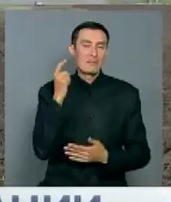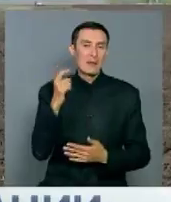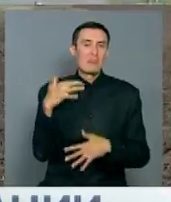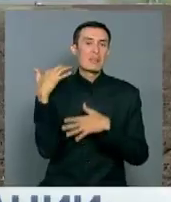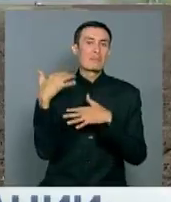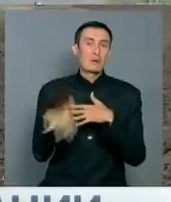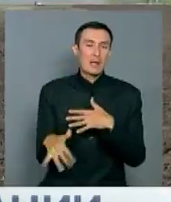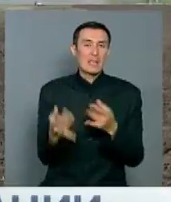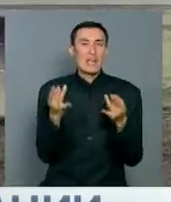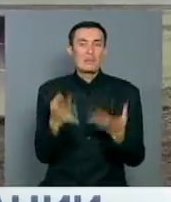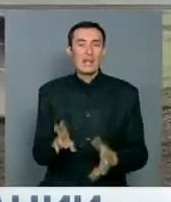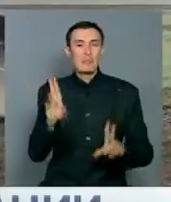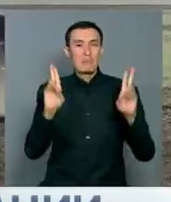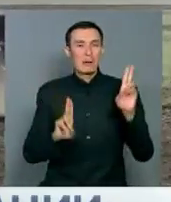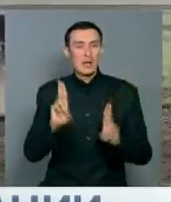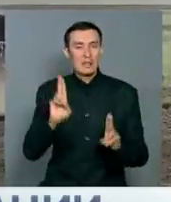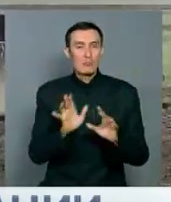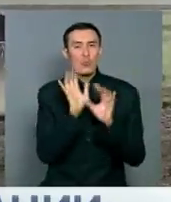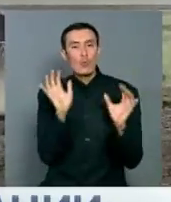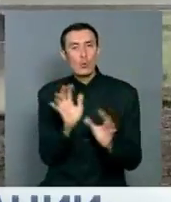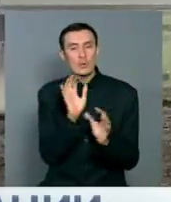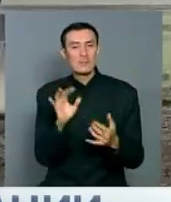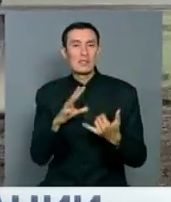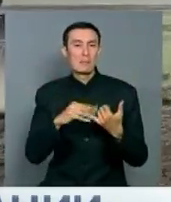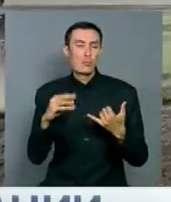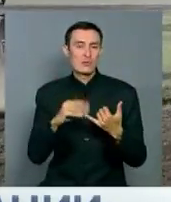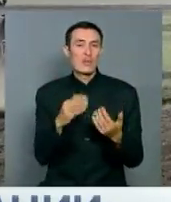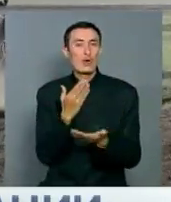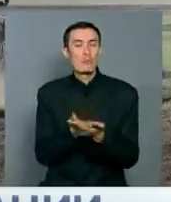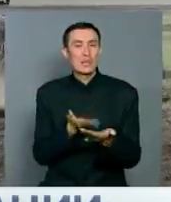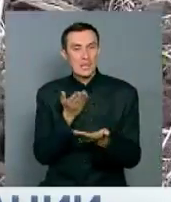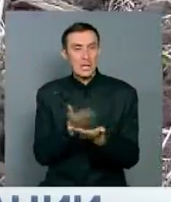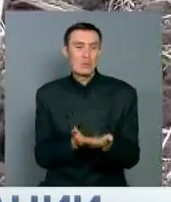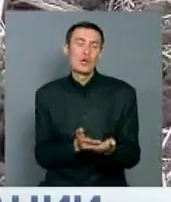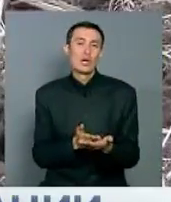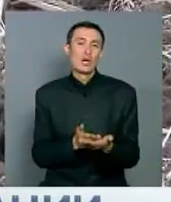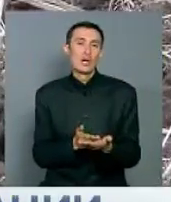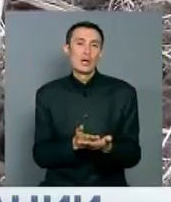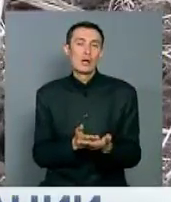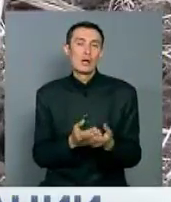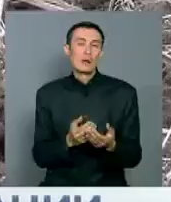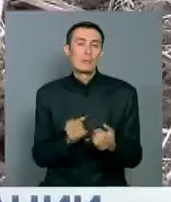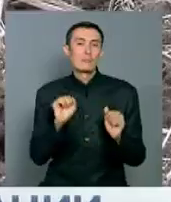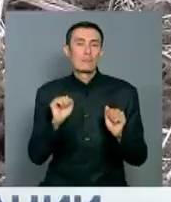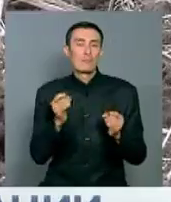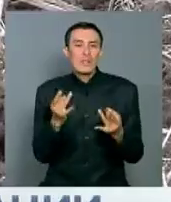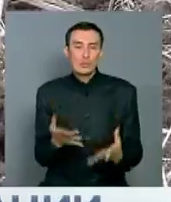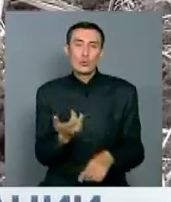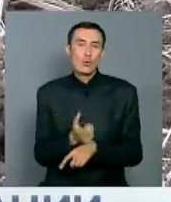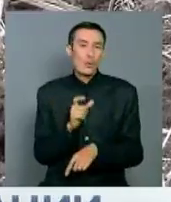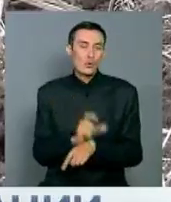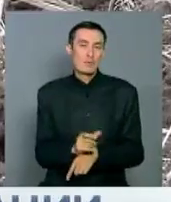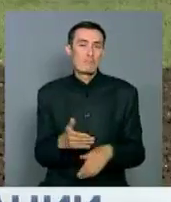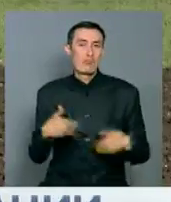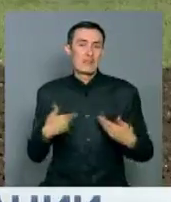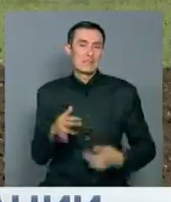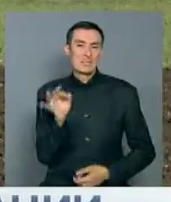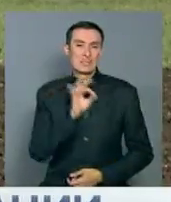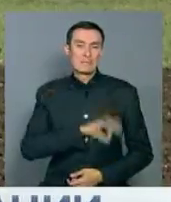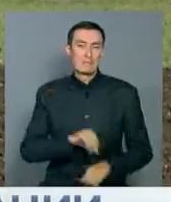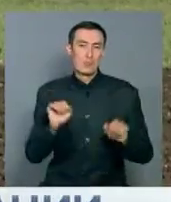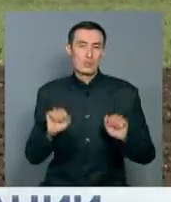элементарными правилами ухода за почвой. В качестве рекомендации аграриям они предлагают простой, но очень действенный метод.